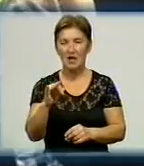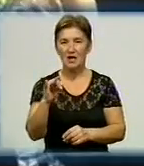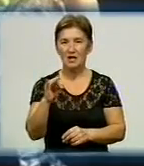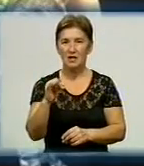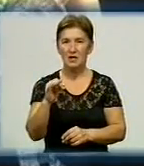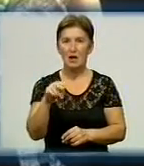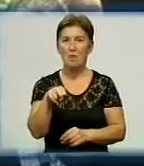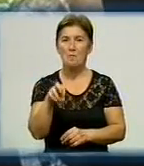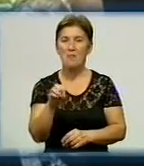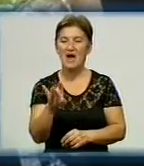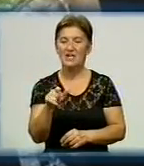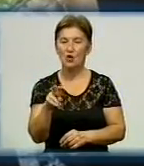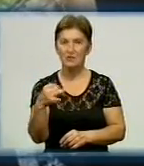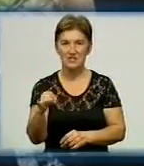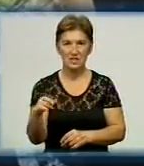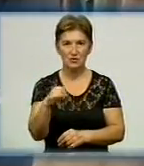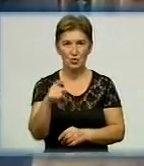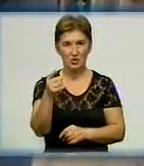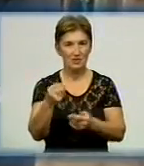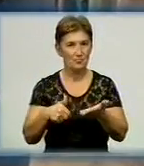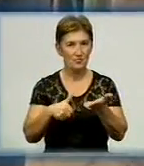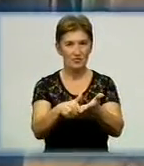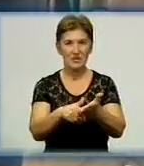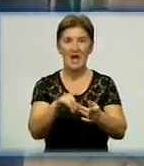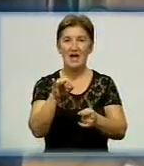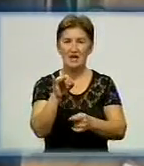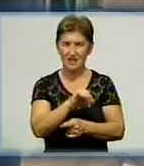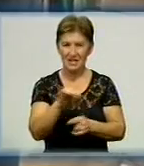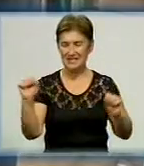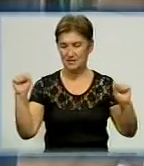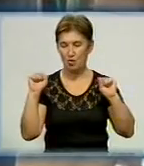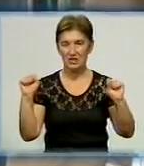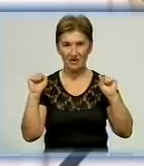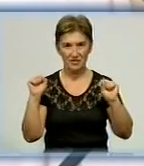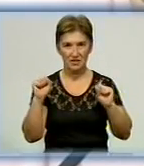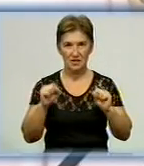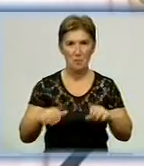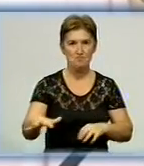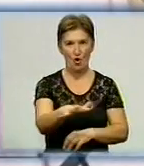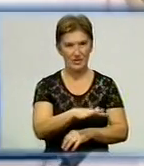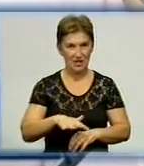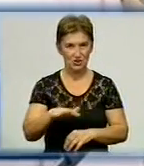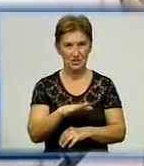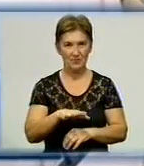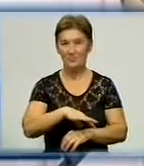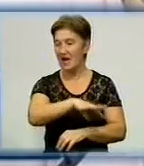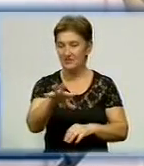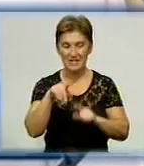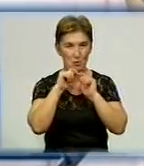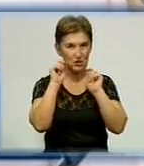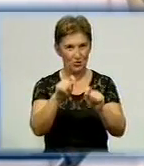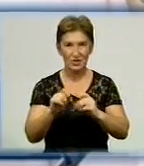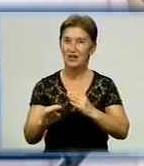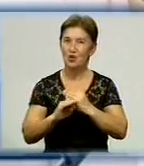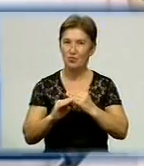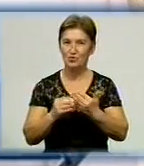перегонівської школи. Меценати пообіцяли згодом ще й спортивний майданчик облаштувати. Звичайно, ці подарунки допоможуть нам